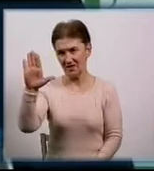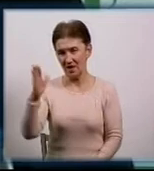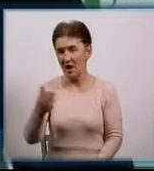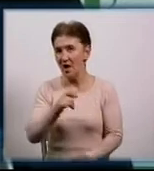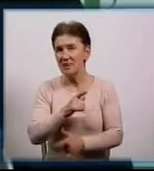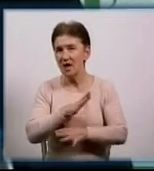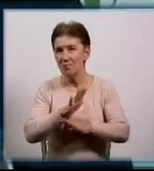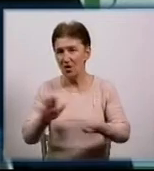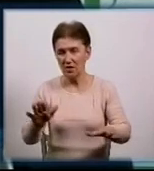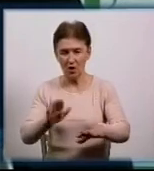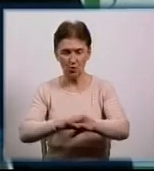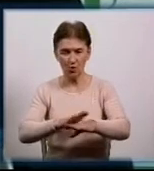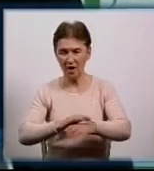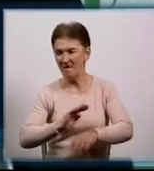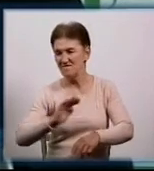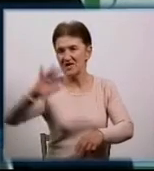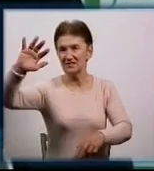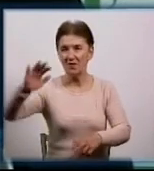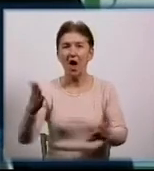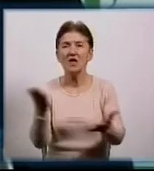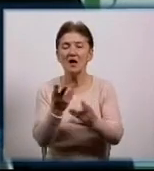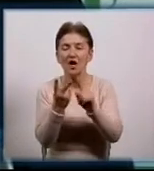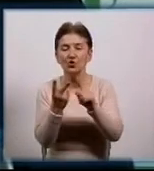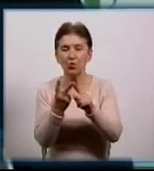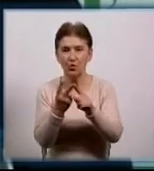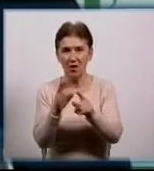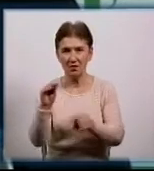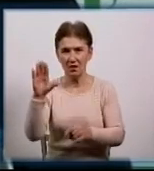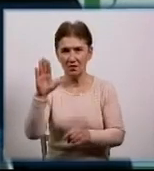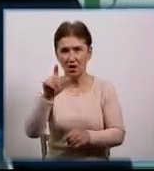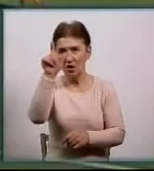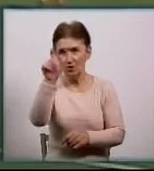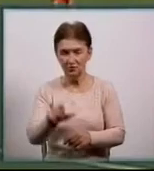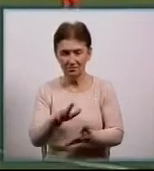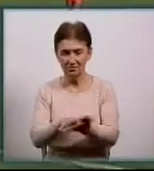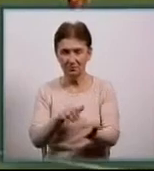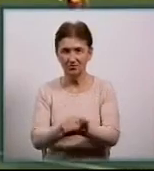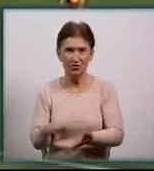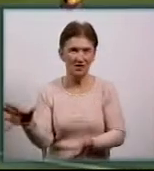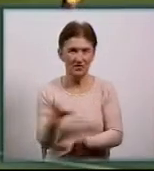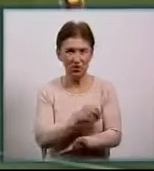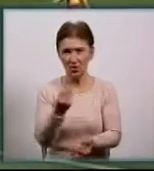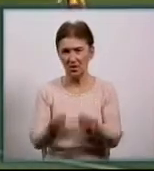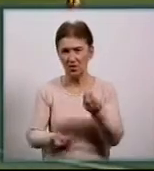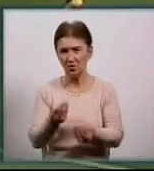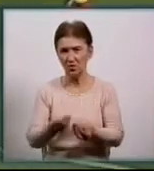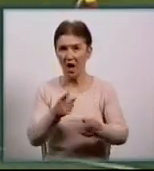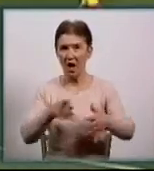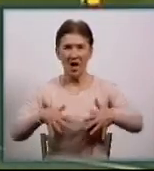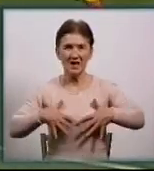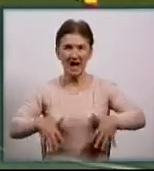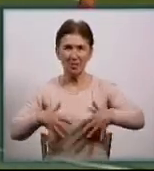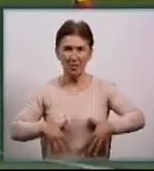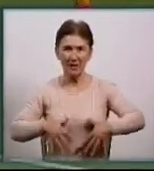не була виставлена рука, яка друга жовта картка? Людина зламала нам всю гру. У рівних складах Карпати забили вдруге на